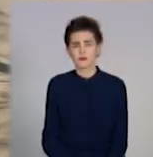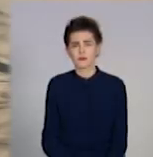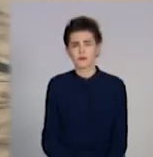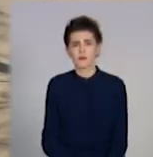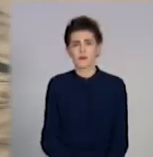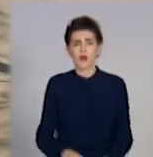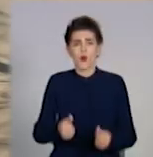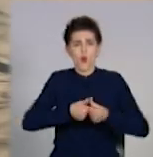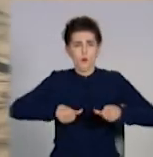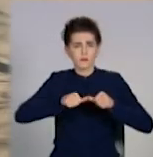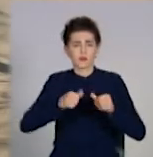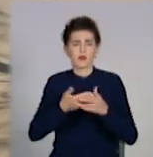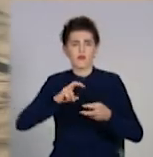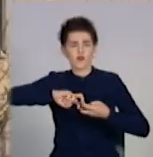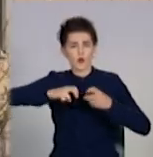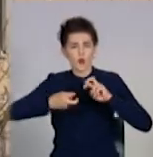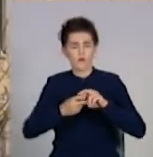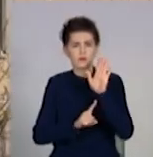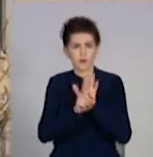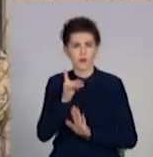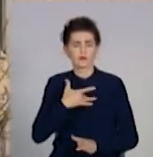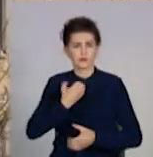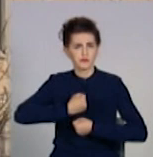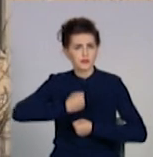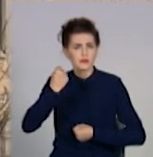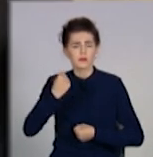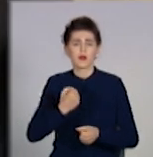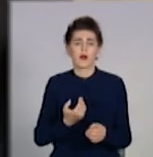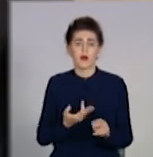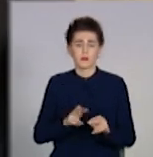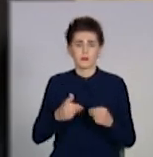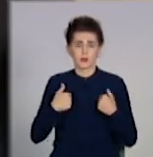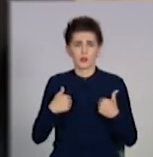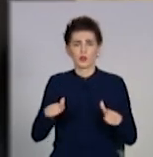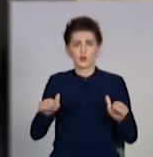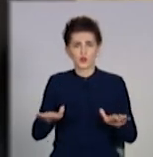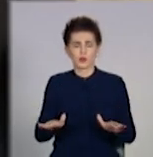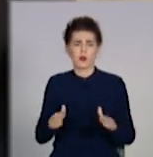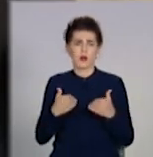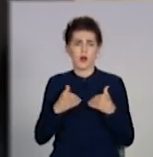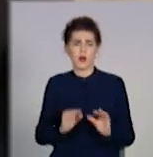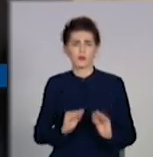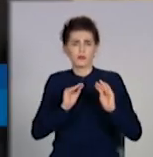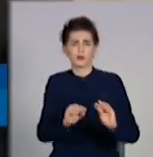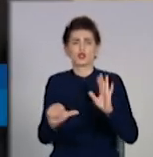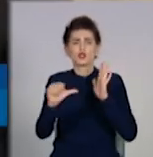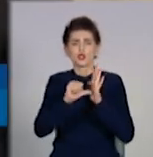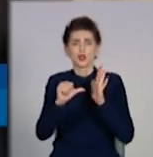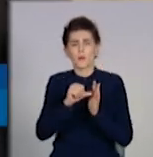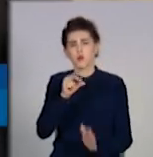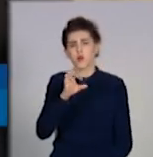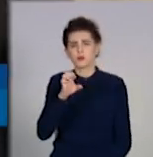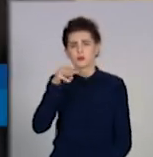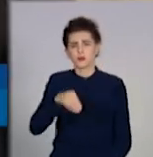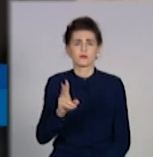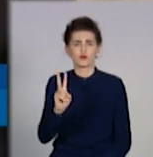Обмежувальні заходи на Франківщині стають дедалі суворішими. Ми вирішили встановити шість блокпостів на